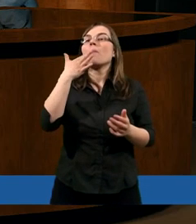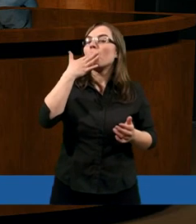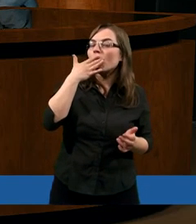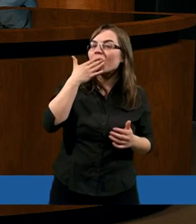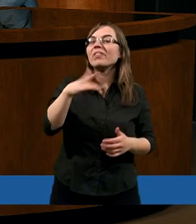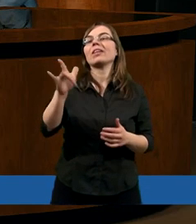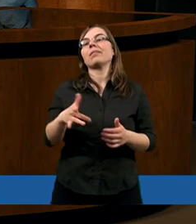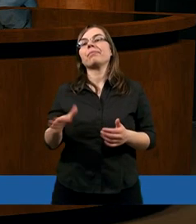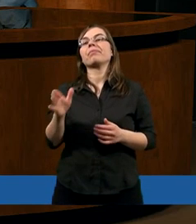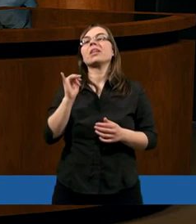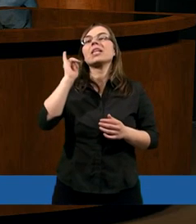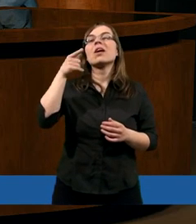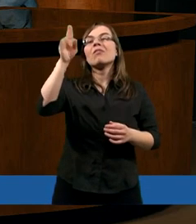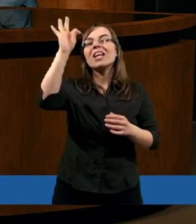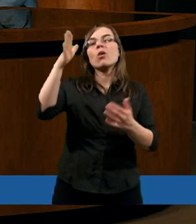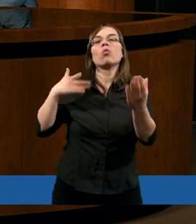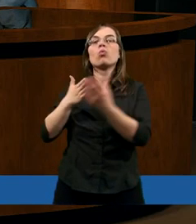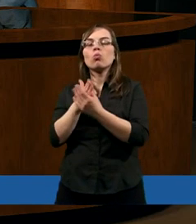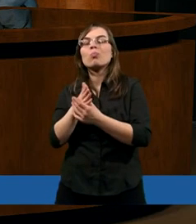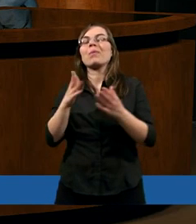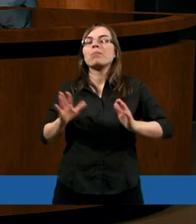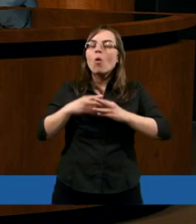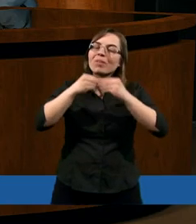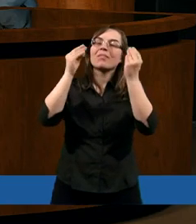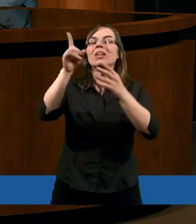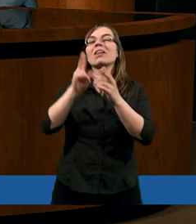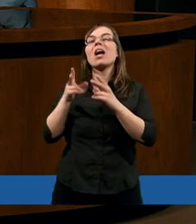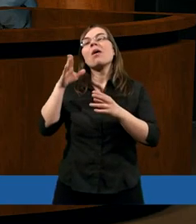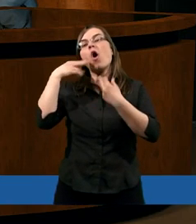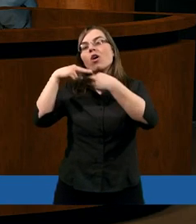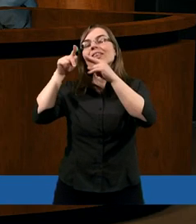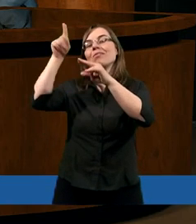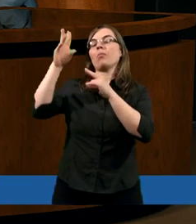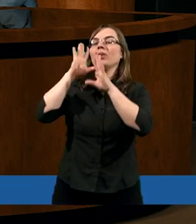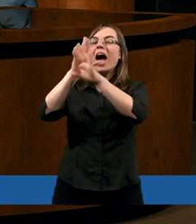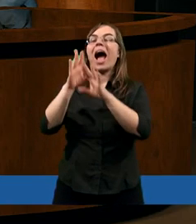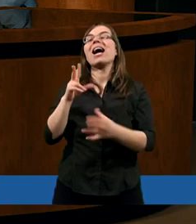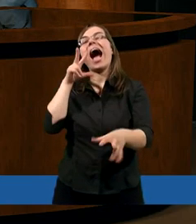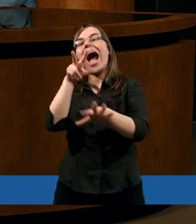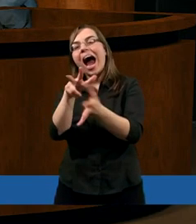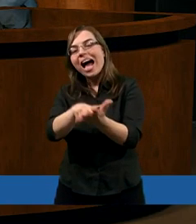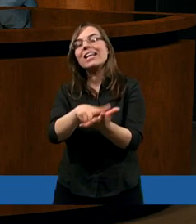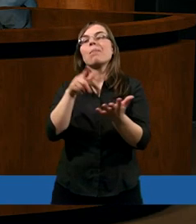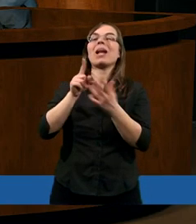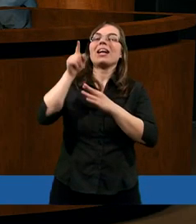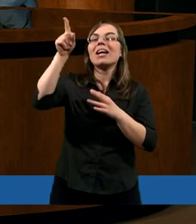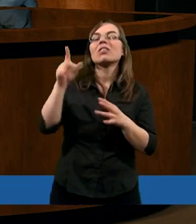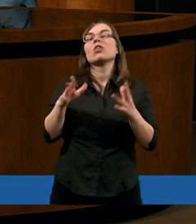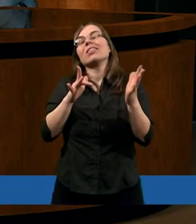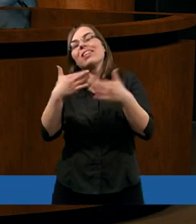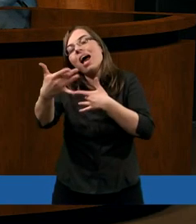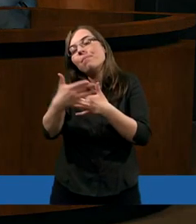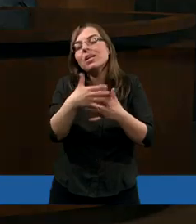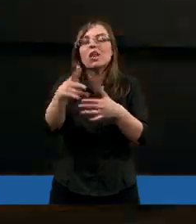wiele wątków z Jego służby przytaczać tutaj. Właśnie umywanie nóg, akceptację dla uczniów tego Jego